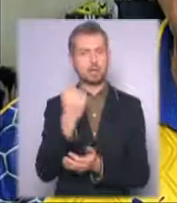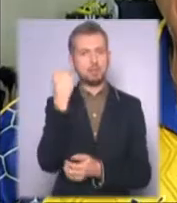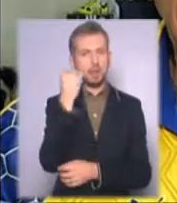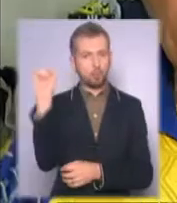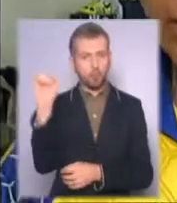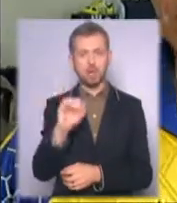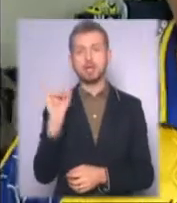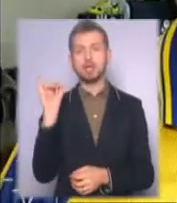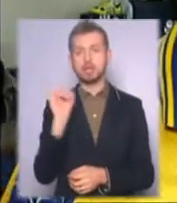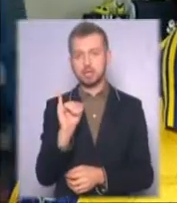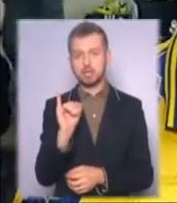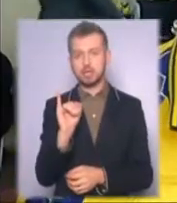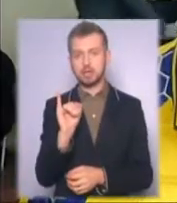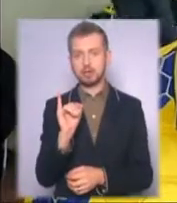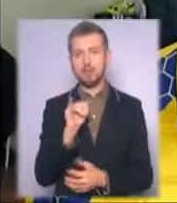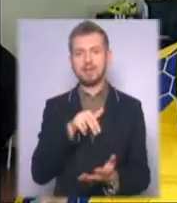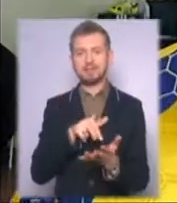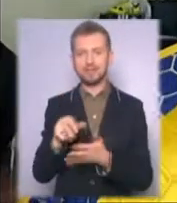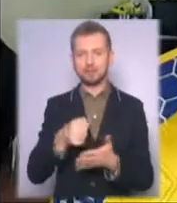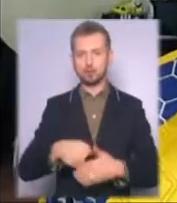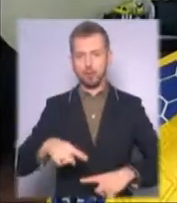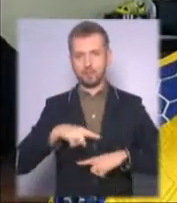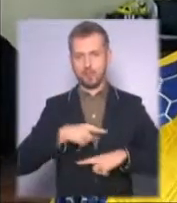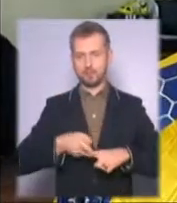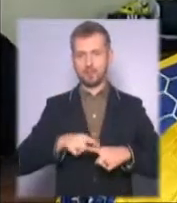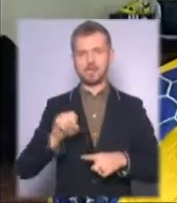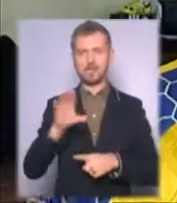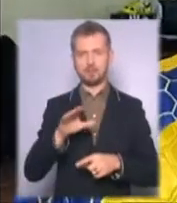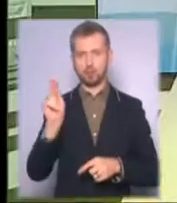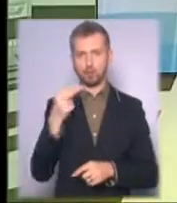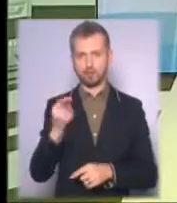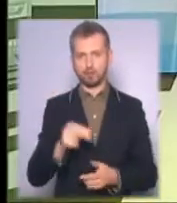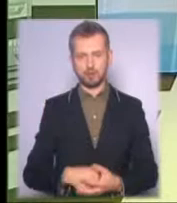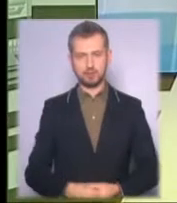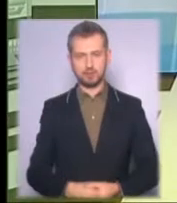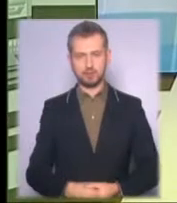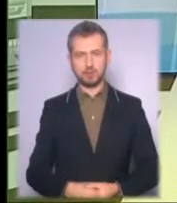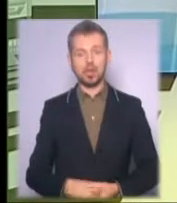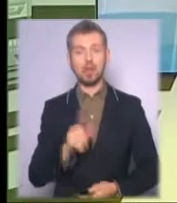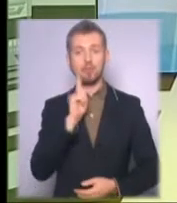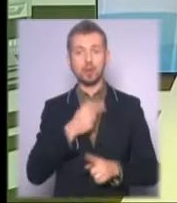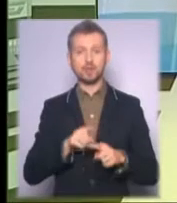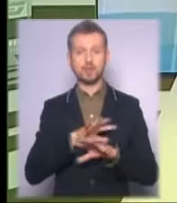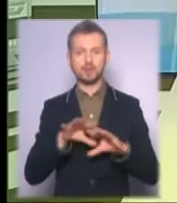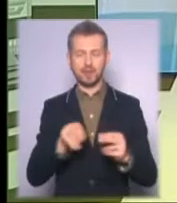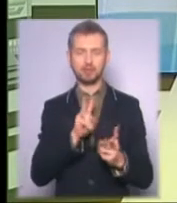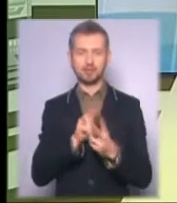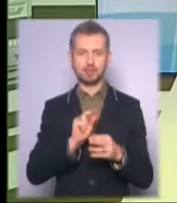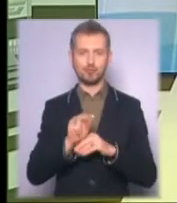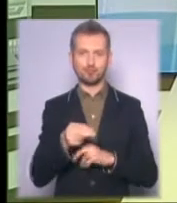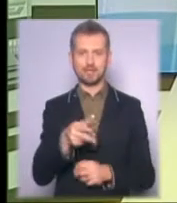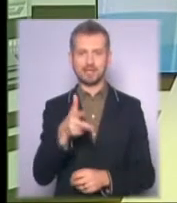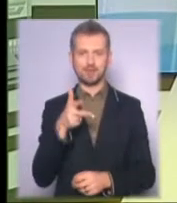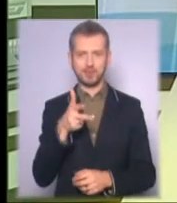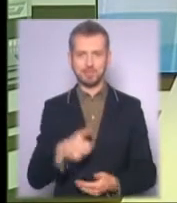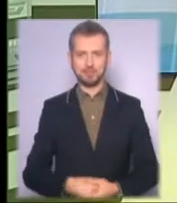дійти до фіналів цих Єврокубків. Поки що це вся інформація на цю годину. Дякую вам